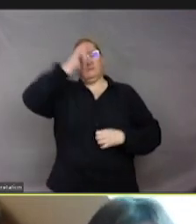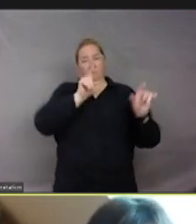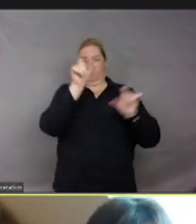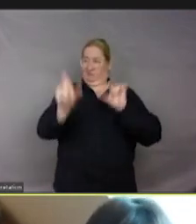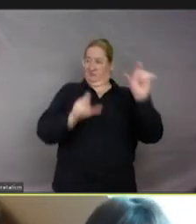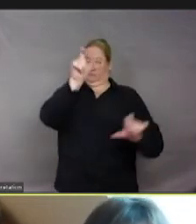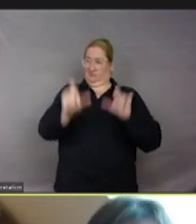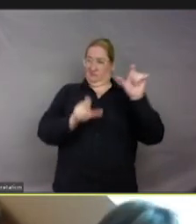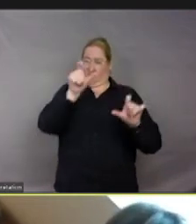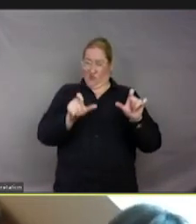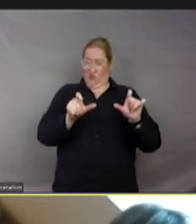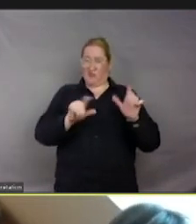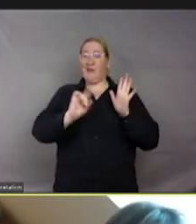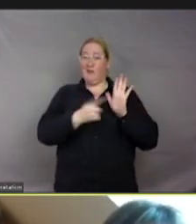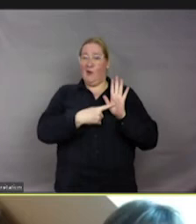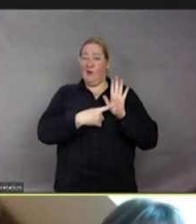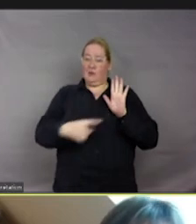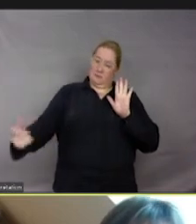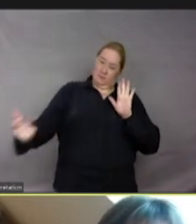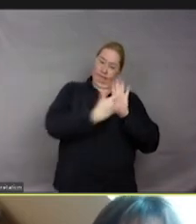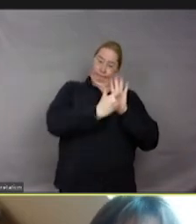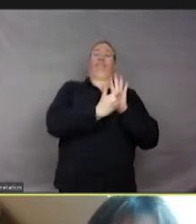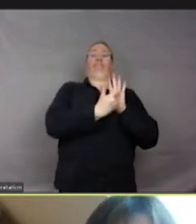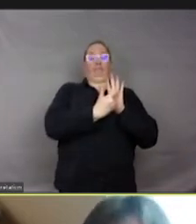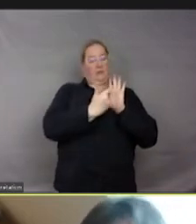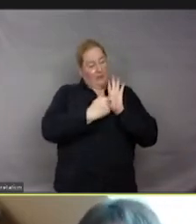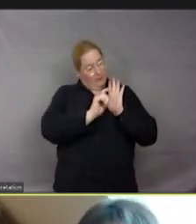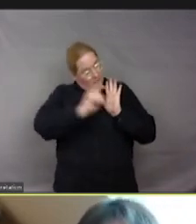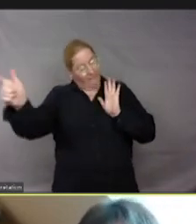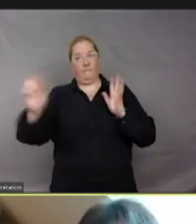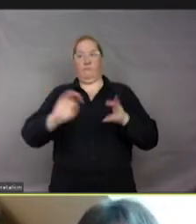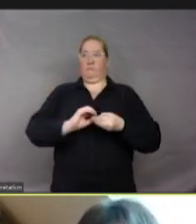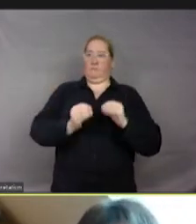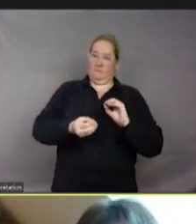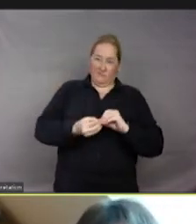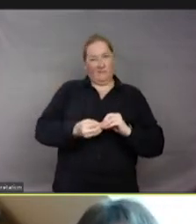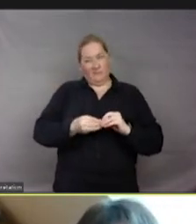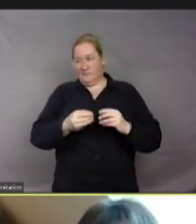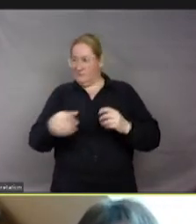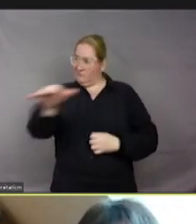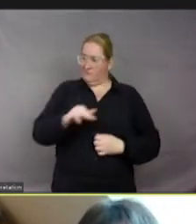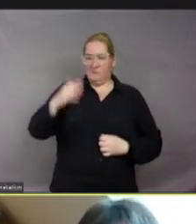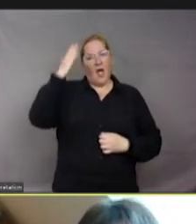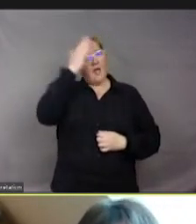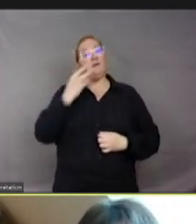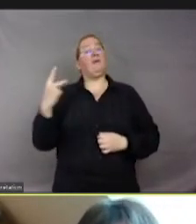aussi dans le droit et le droit à des incidences sur le bien-être des animaux.